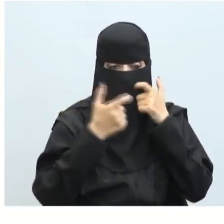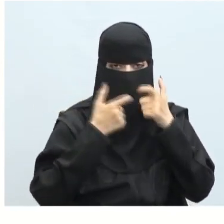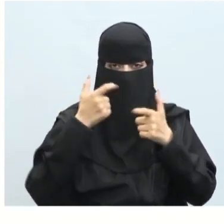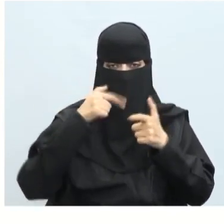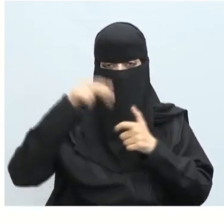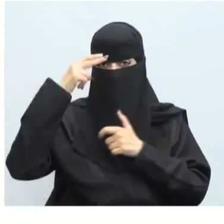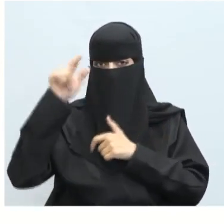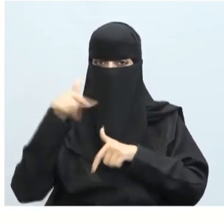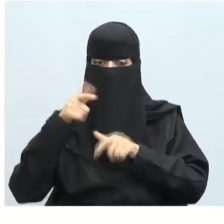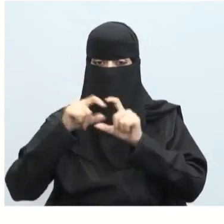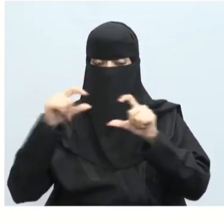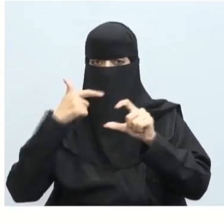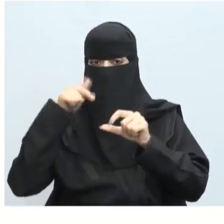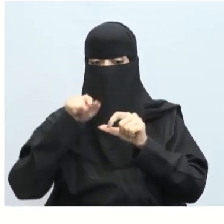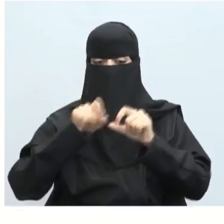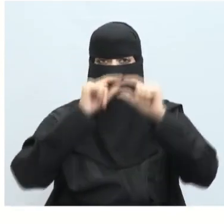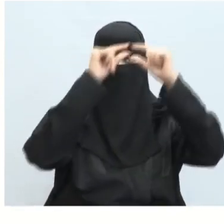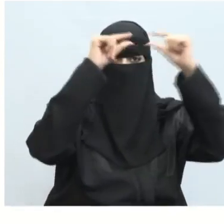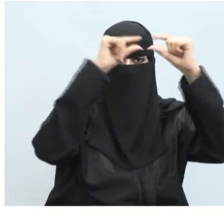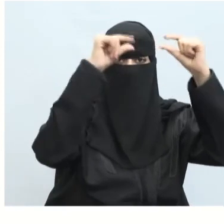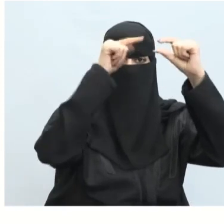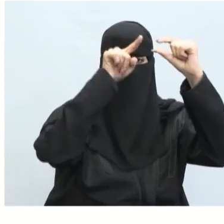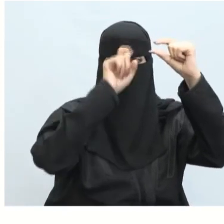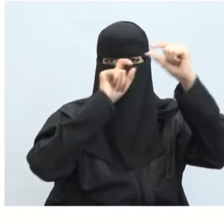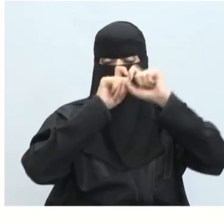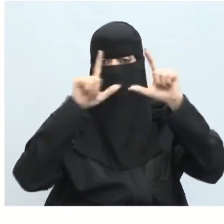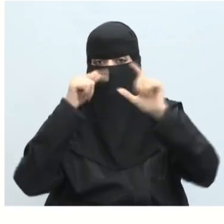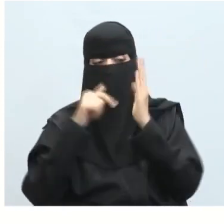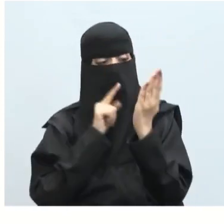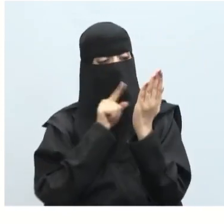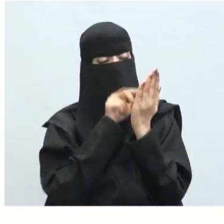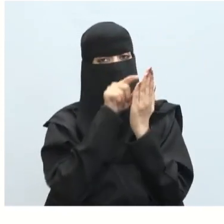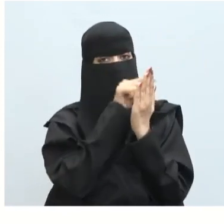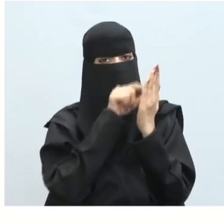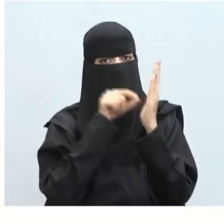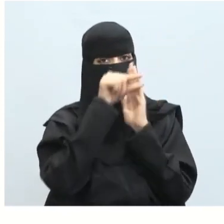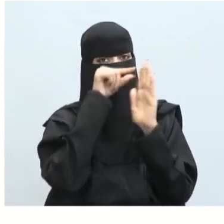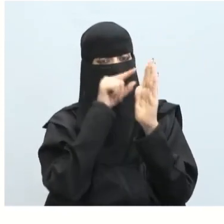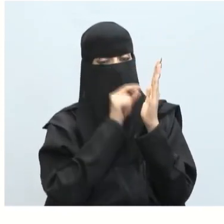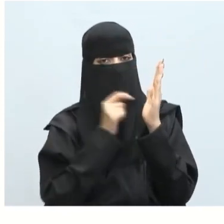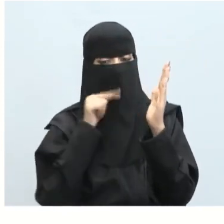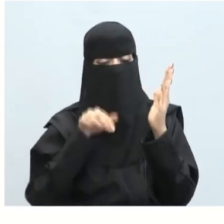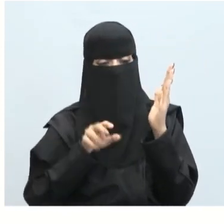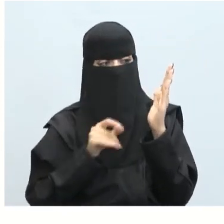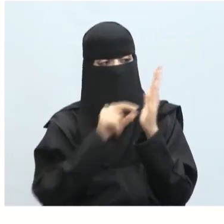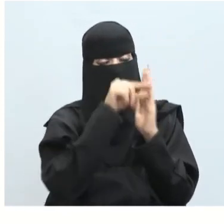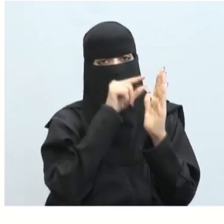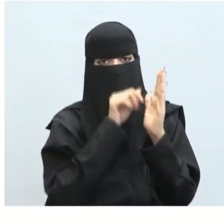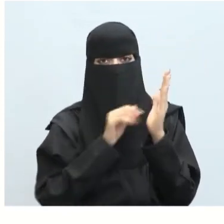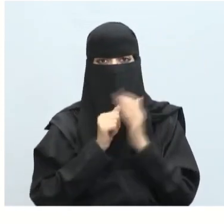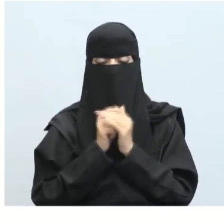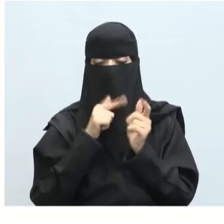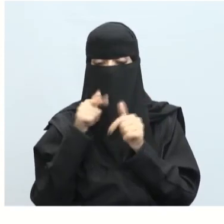Saudi Arabia لأن النص هذا هو ما سيظهر لديك هنا Discover Label لن يظهر هو الاسم